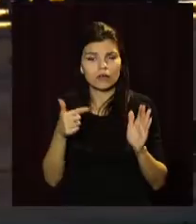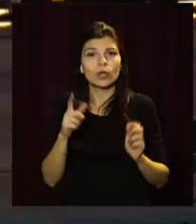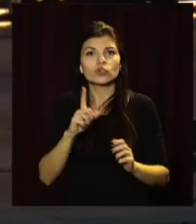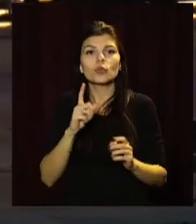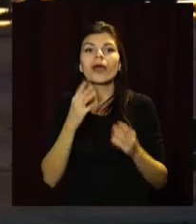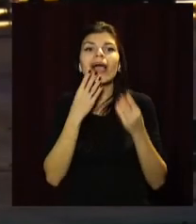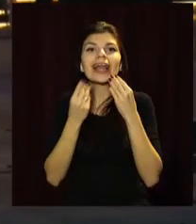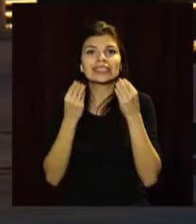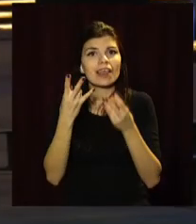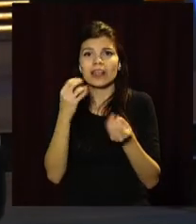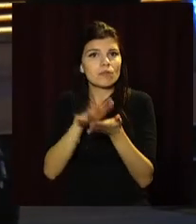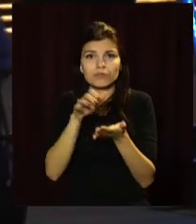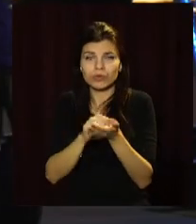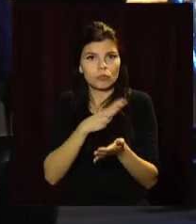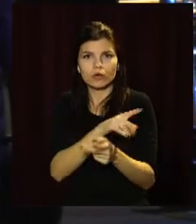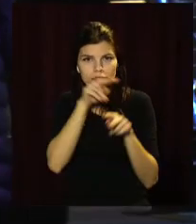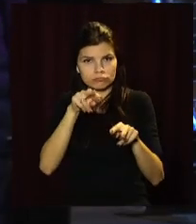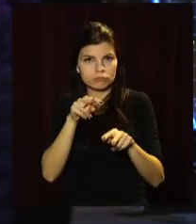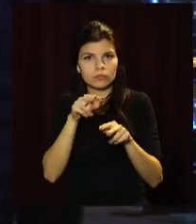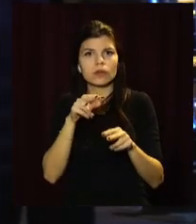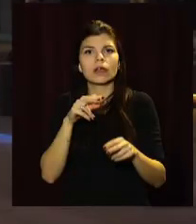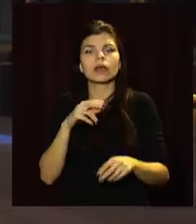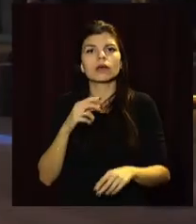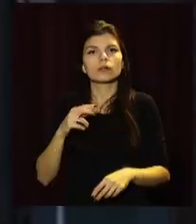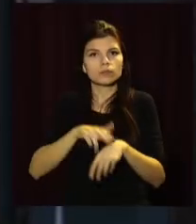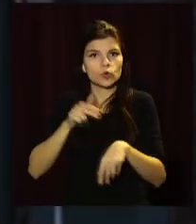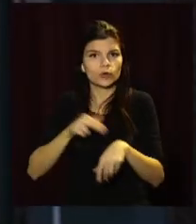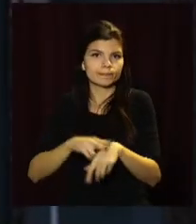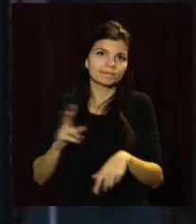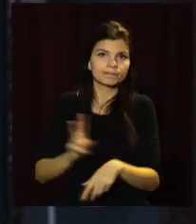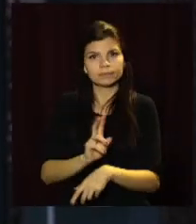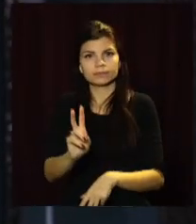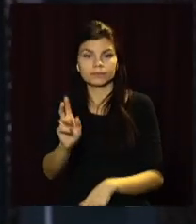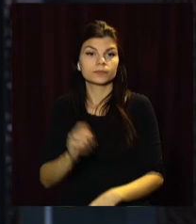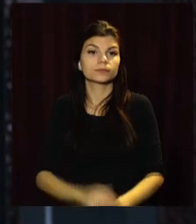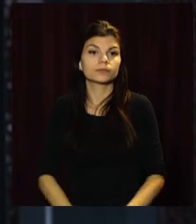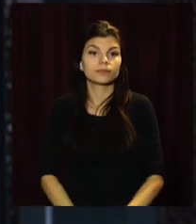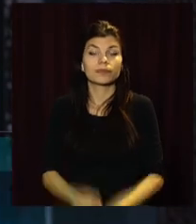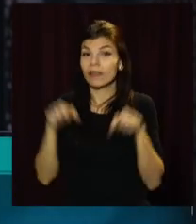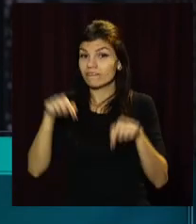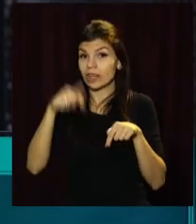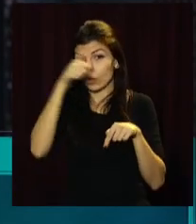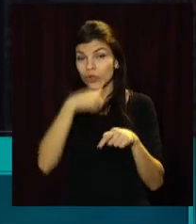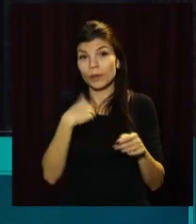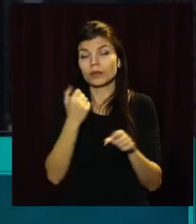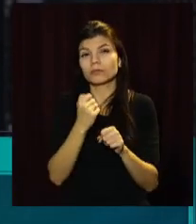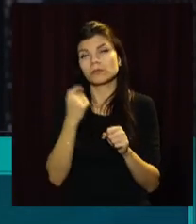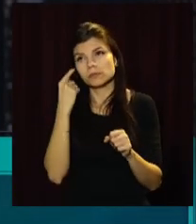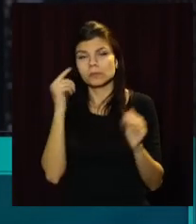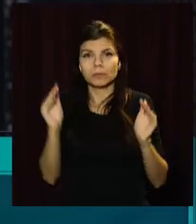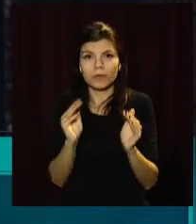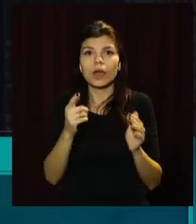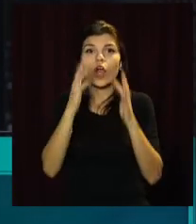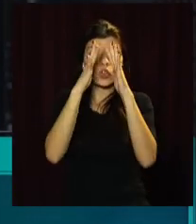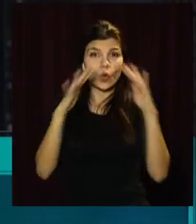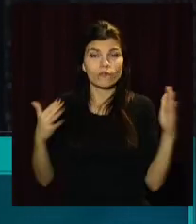зіпсували та не розбили, їх охоронятиме муніципальна варта. В цьому році ми ограничились установкою новогодній ёлки,